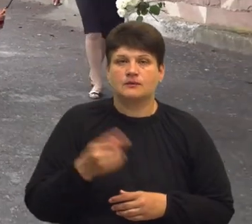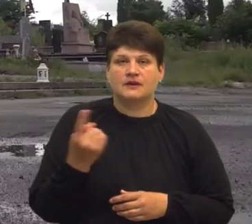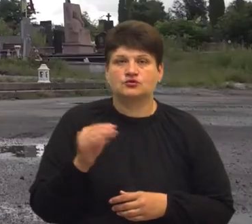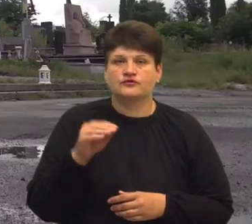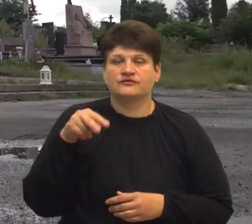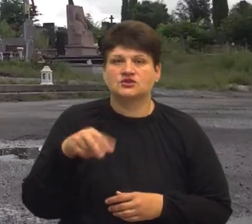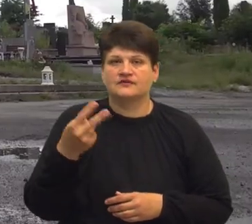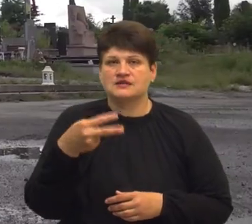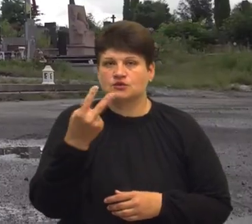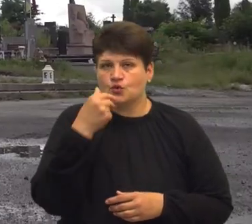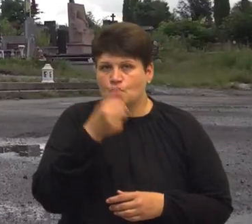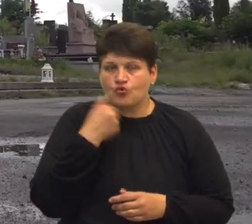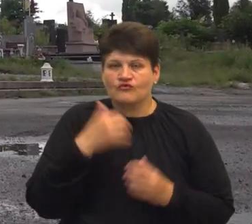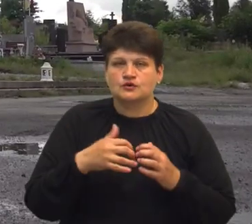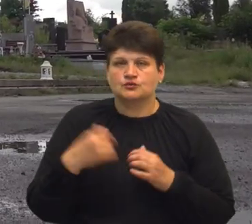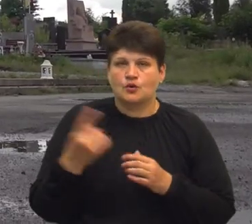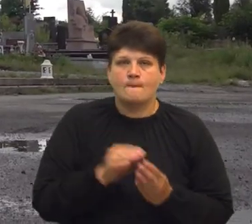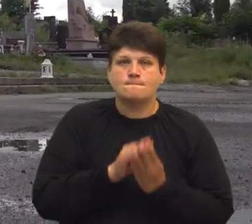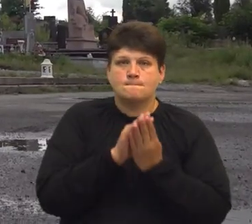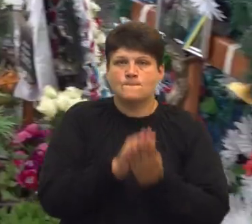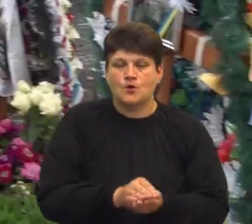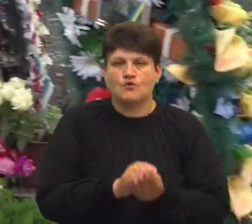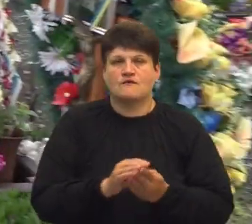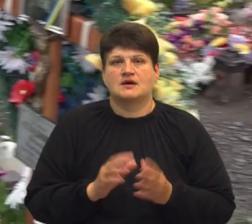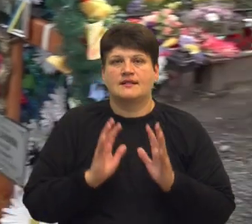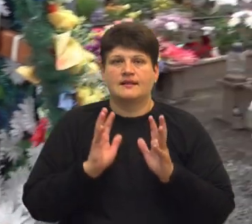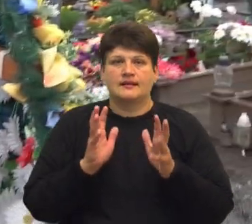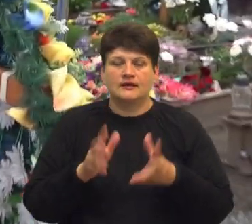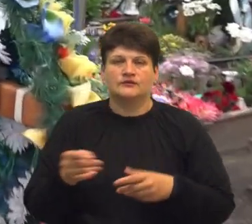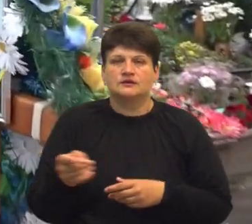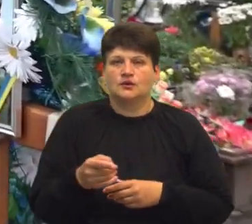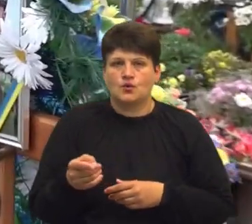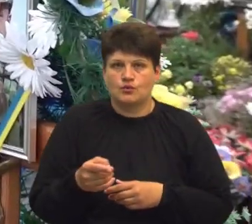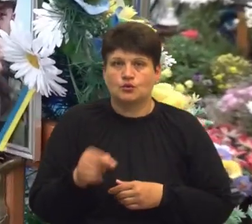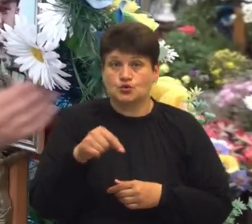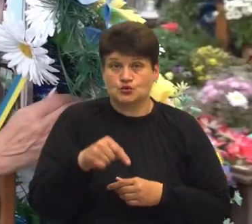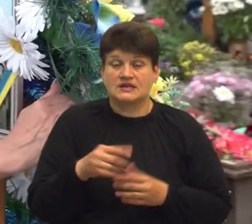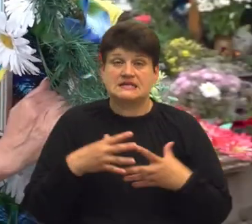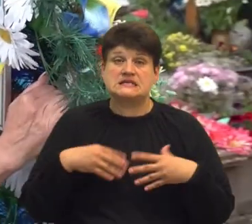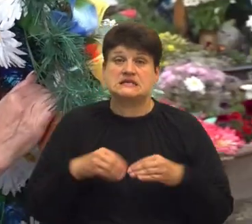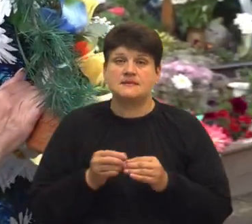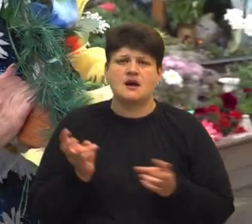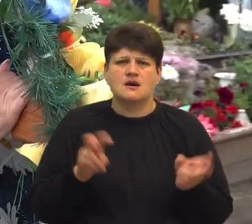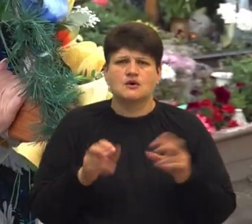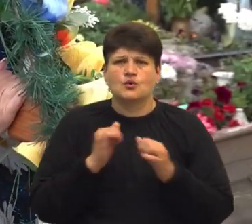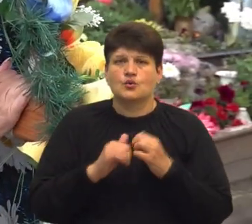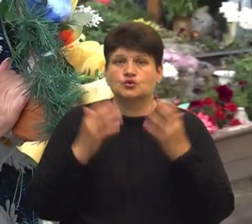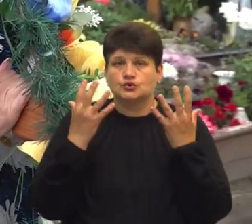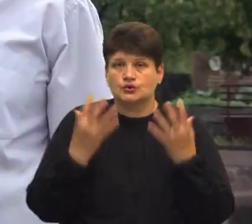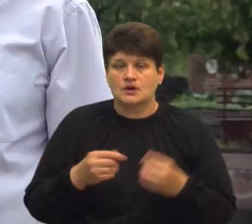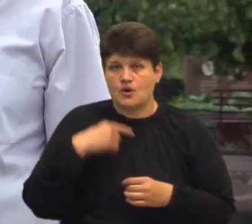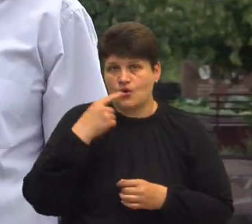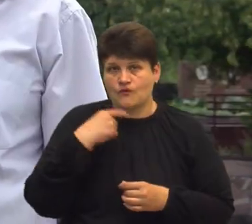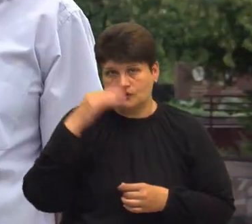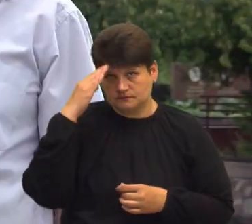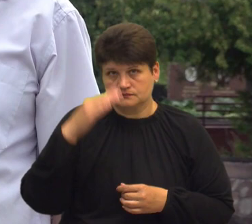року на Херсонщині. Поховали військовослужбовця на Алеї Героїв у Тернополі. Сюди сім'я стадників приходить щодня, каже батько Олег